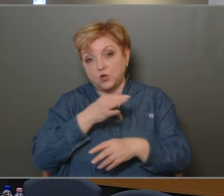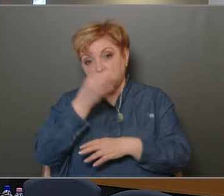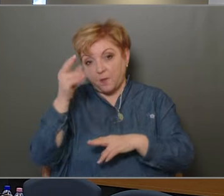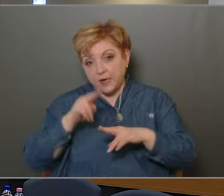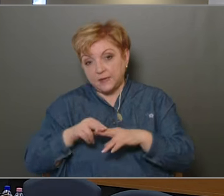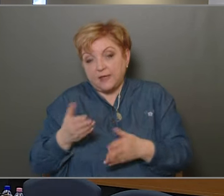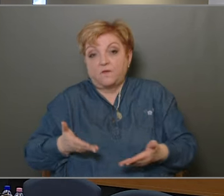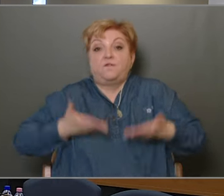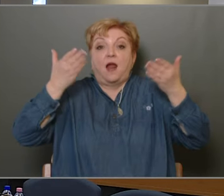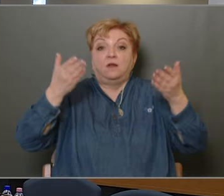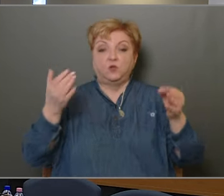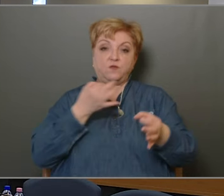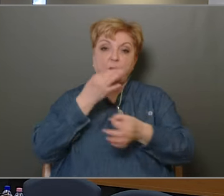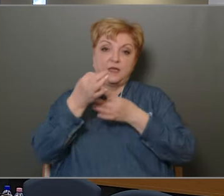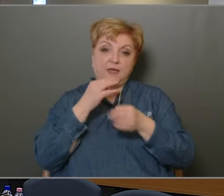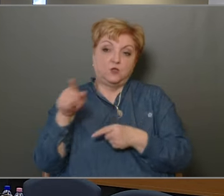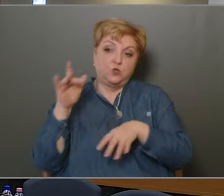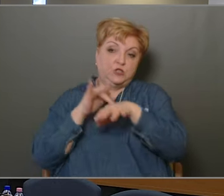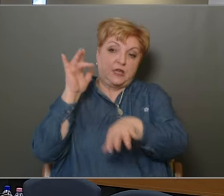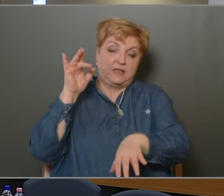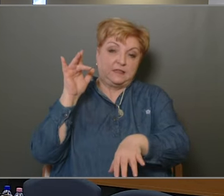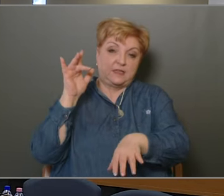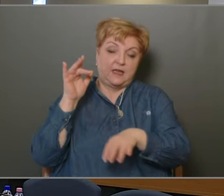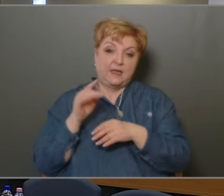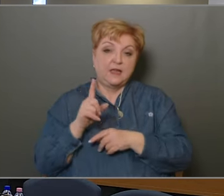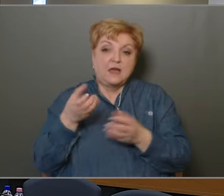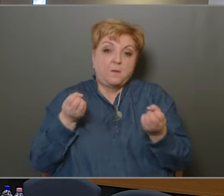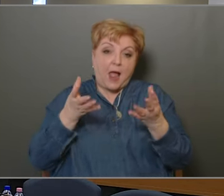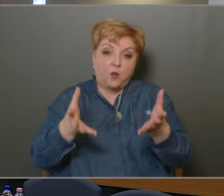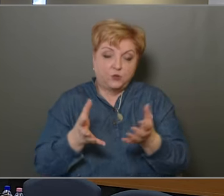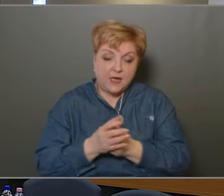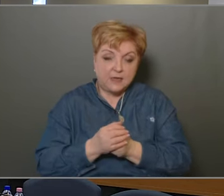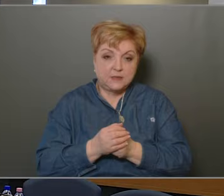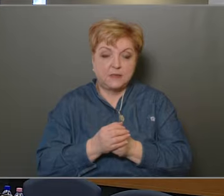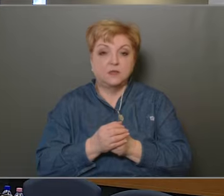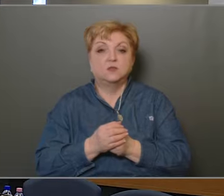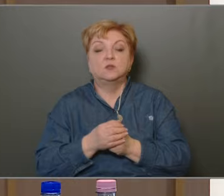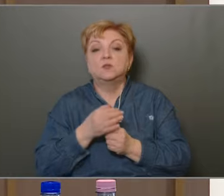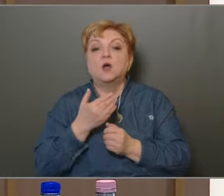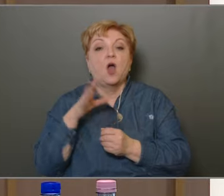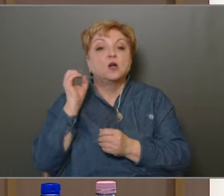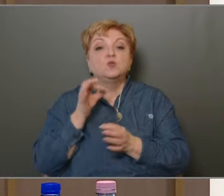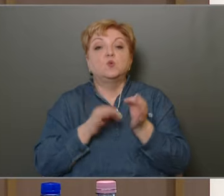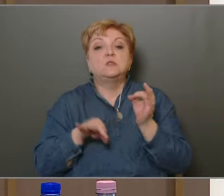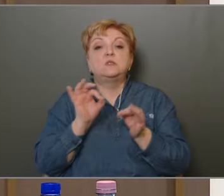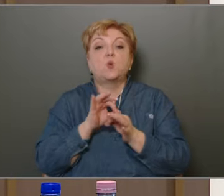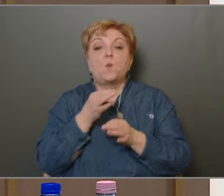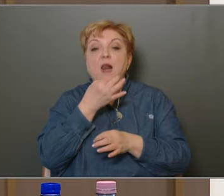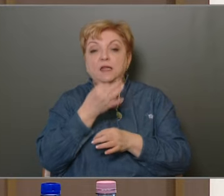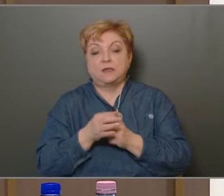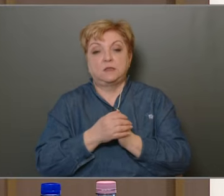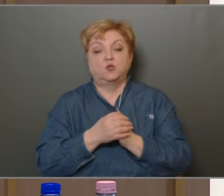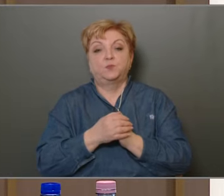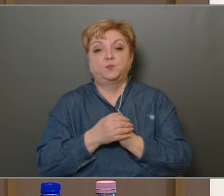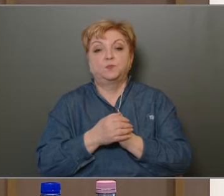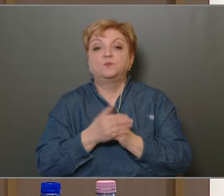ha felvetődik olyan kérdés, ami őt is érinti, de nem előterjesztő Hallgatjuk a szóbeli kiegészítést Köszönöm a szót, polgármester